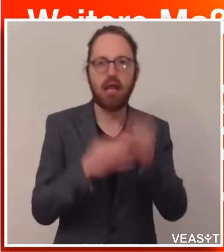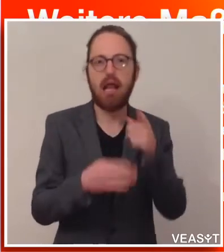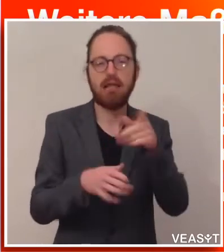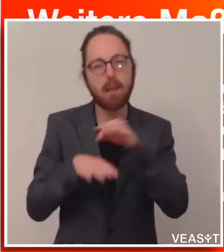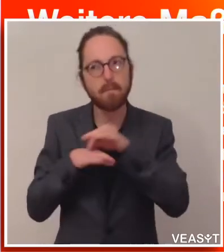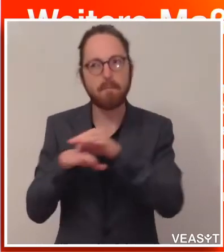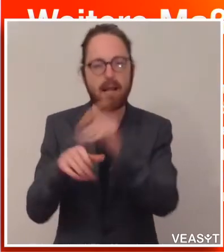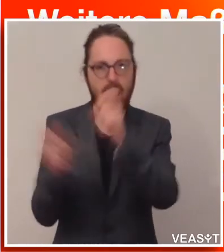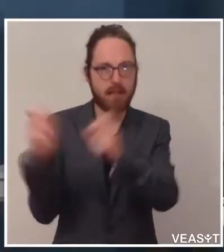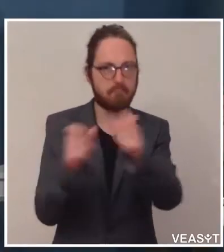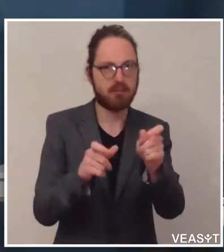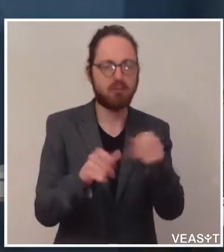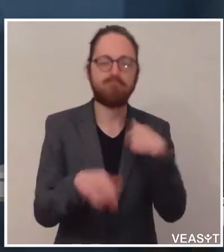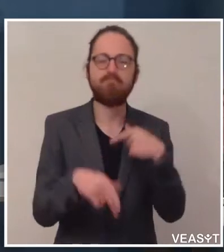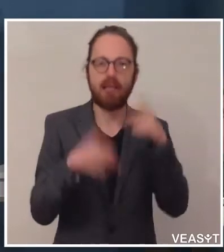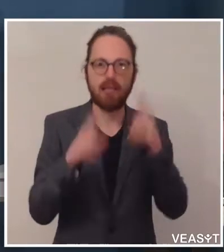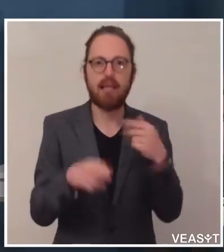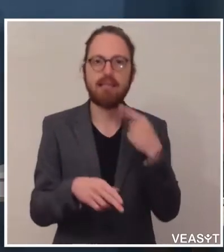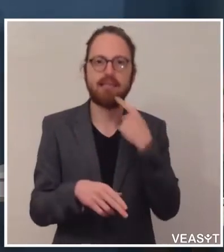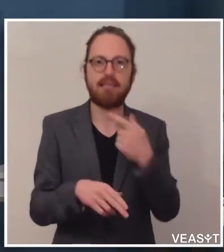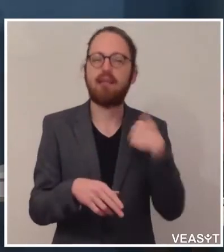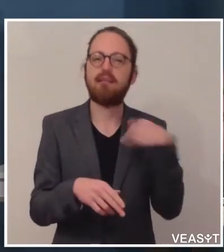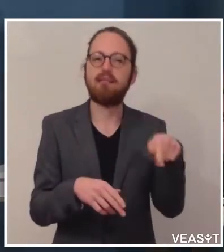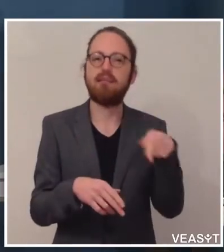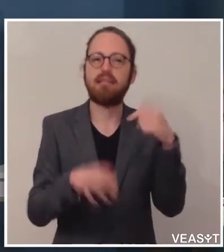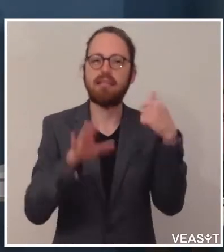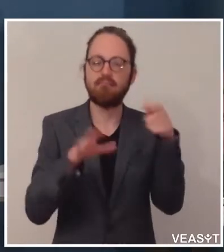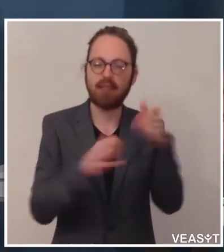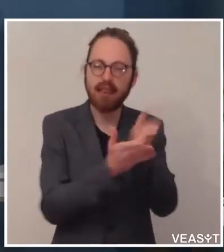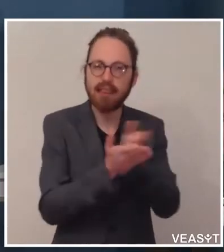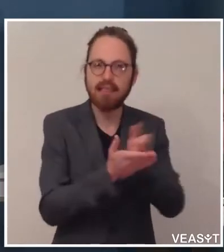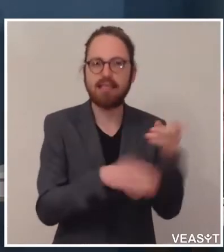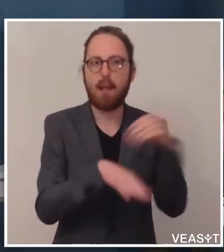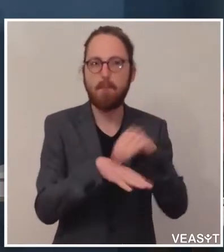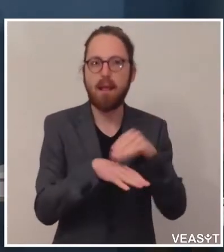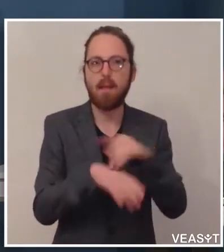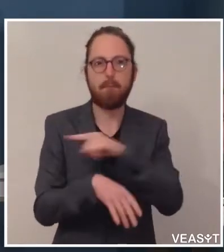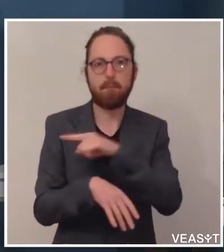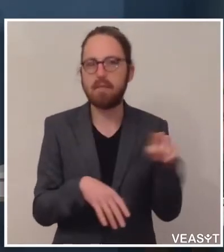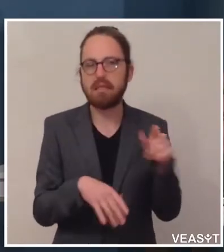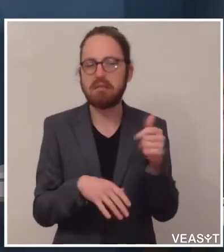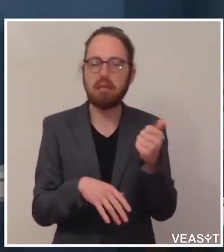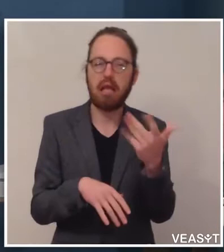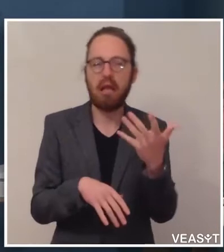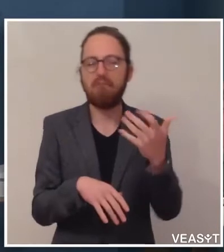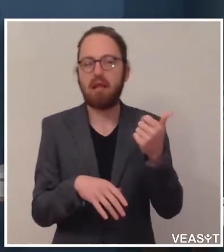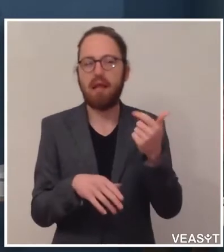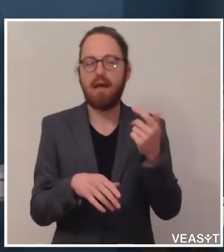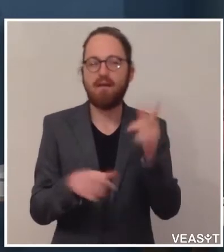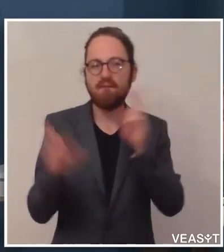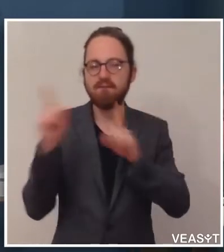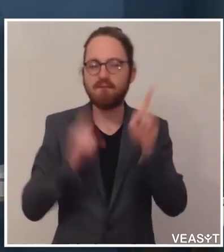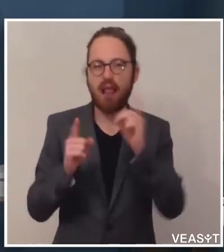ich darf aus diesen 60, aus diesen Diensten vermelden, dass es bis auf einige wenige Verdachtsfälle bisher nur